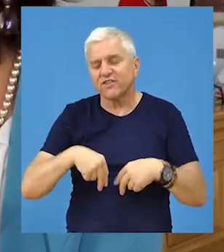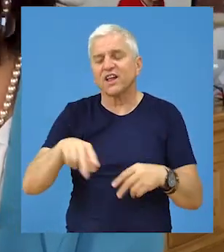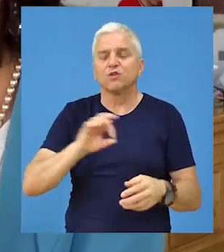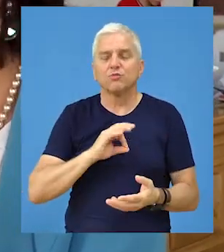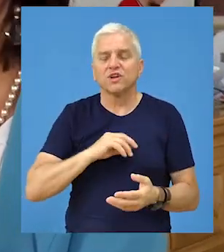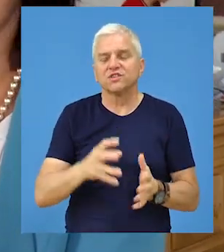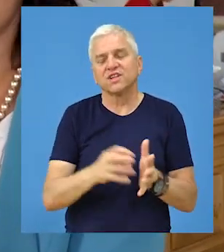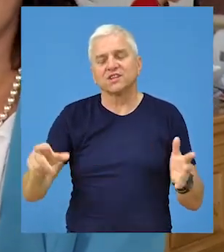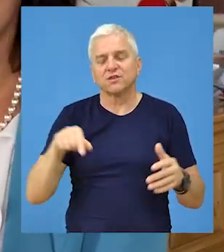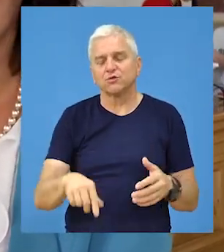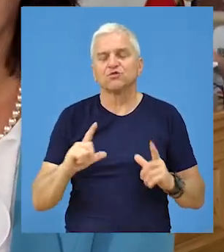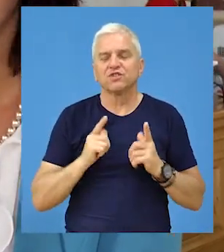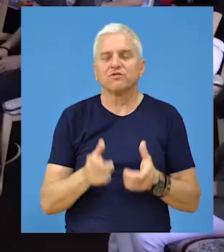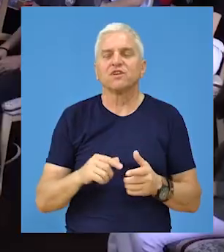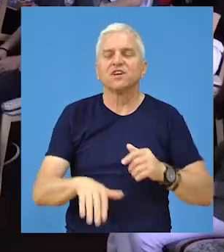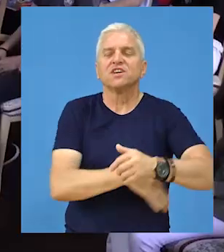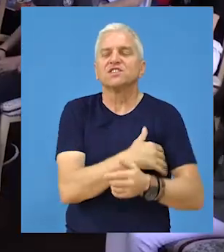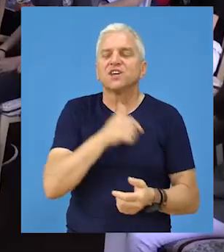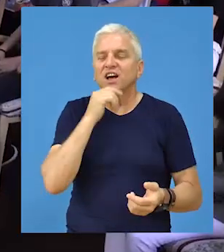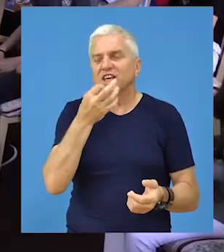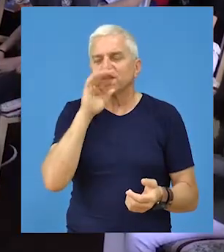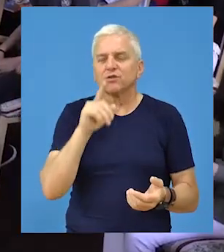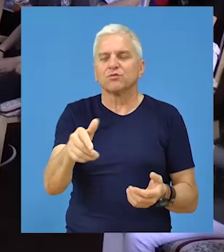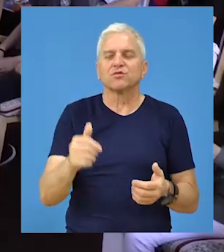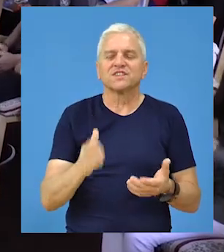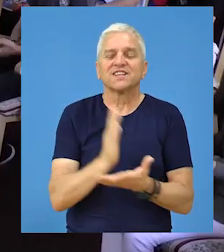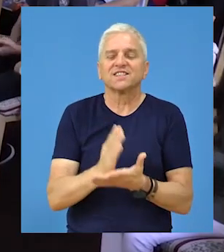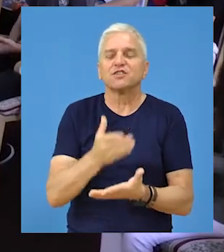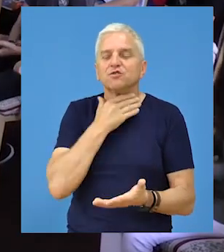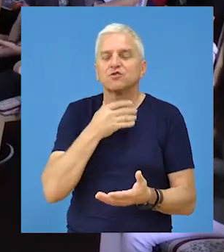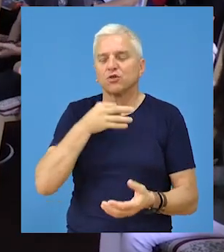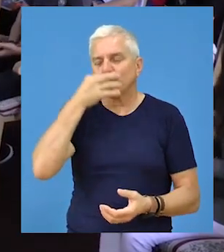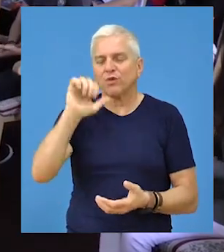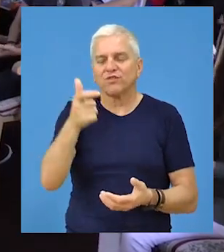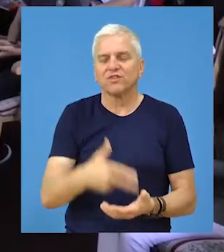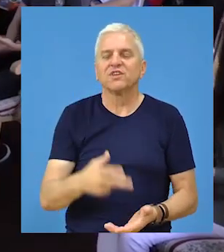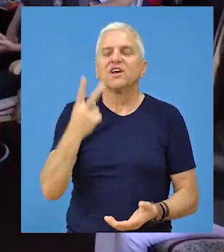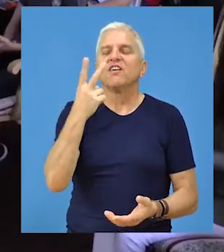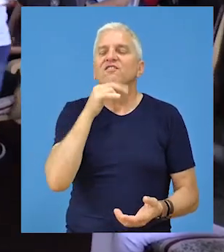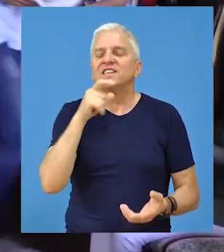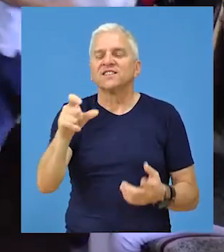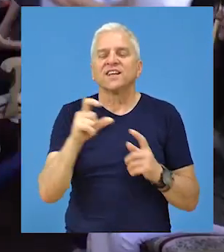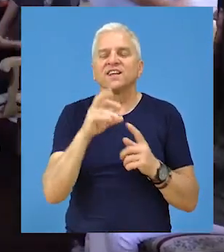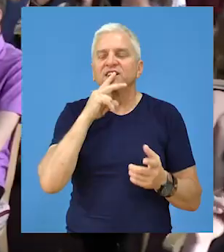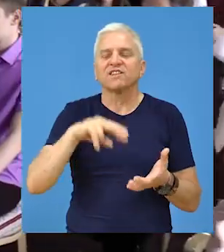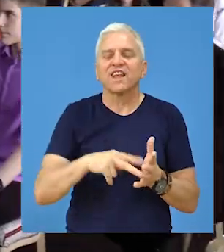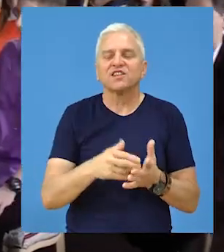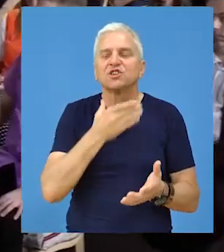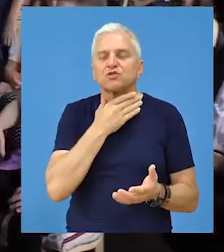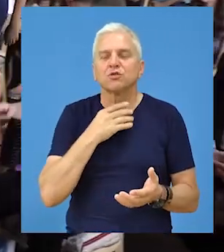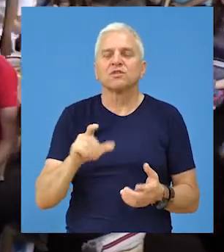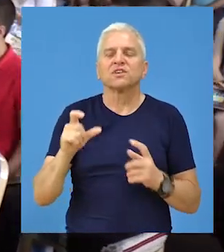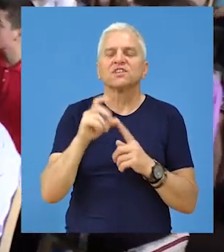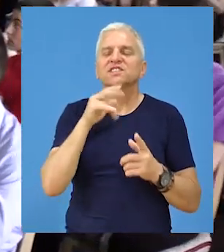Bečaj i da ovde nastave svoj život. Za džake i generacije među srednjoškolcima proglašeni su Veselin Erdeljan iz